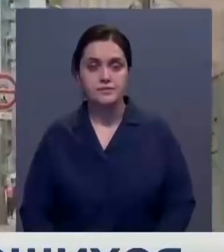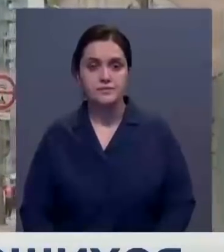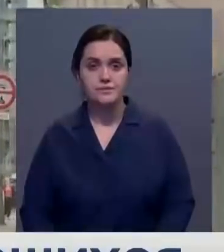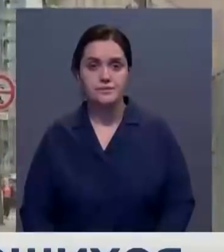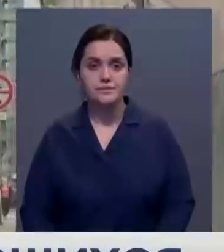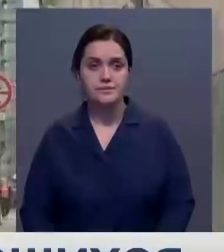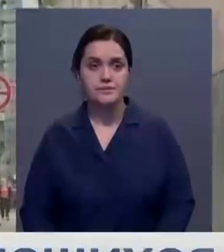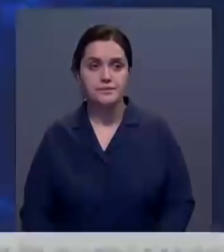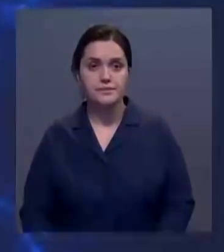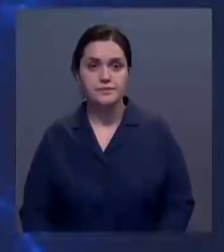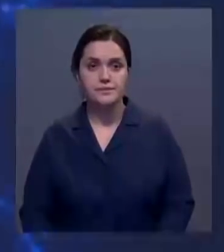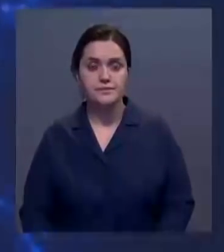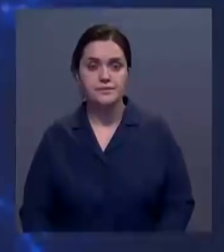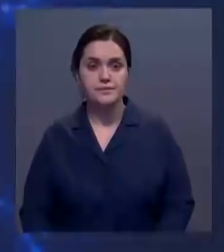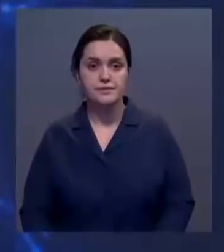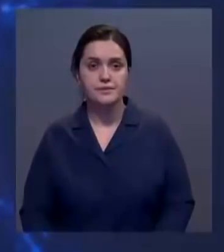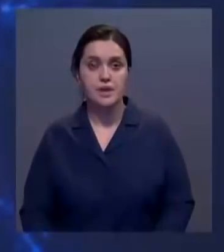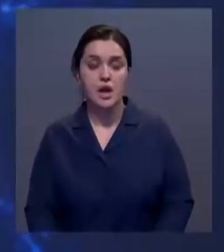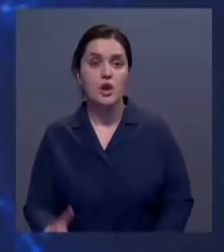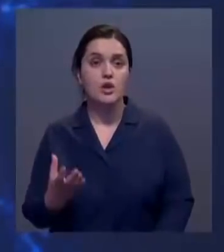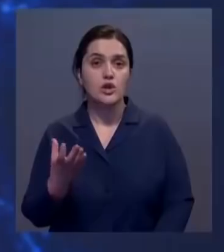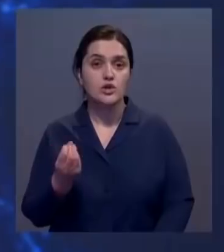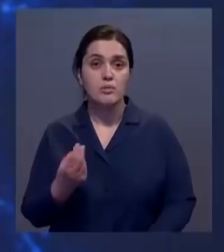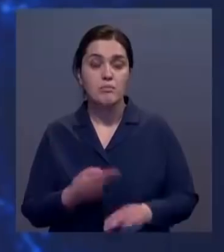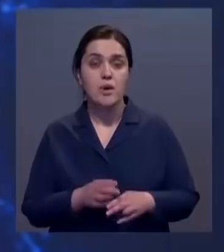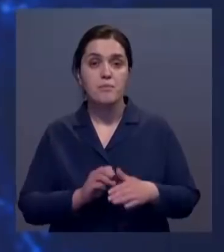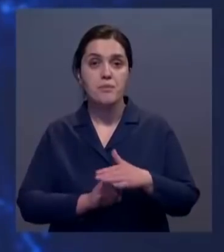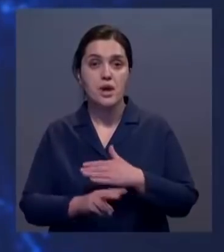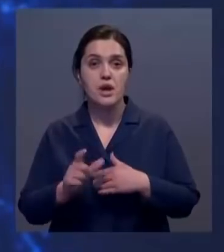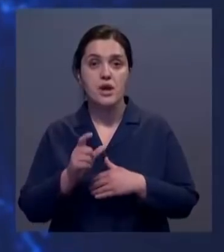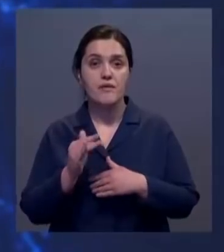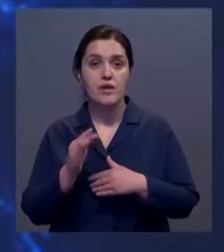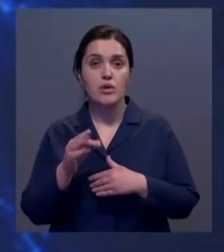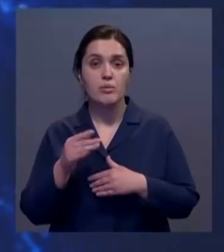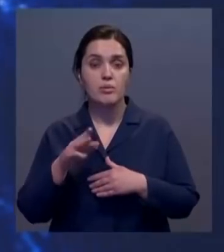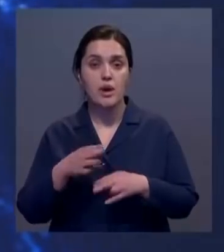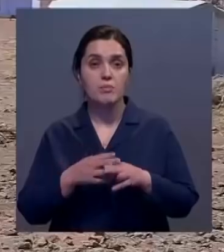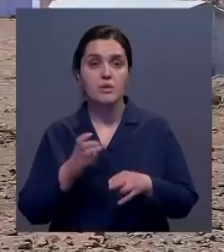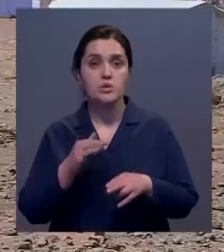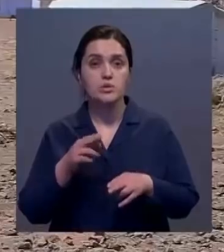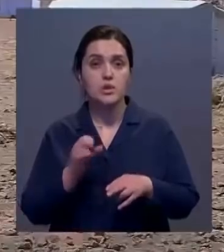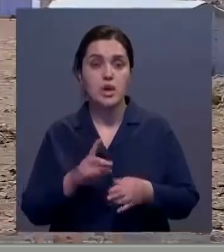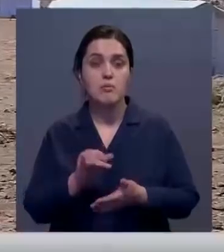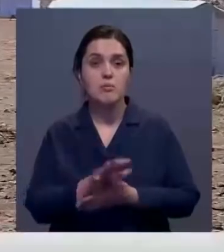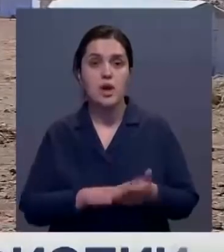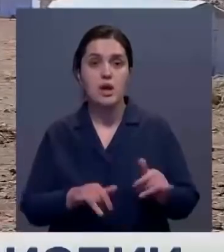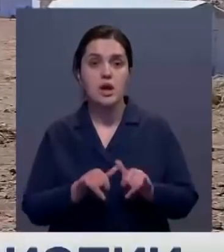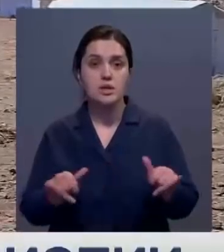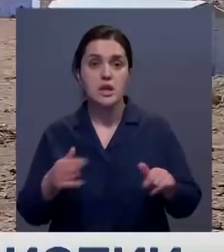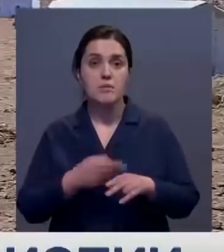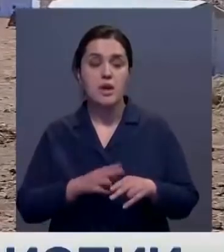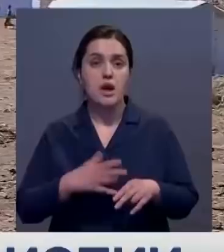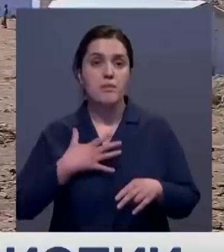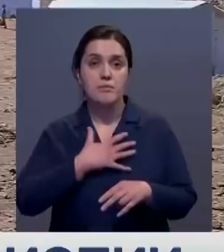Чехия. И еще о событиях в мире. Число беженцев из Эфиопии в Судане продолжает расти. Сложившиеся